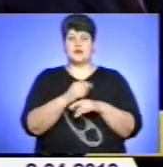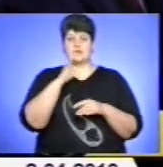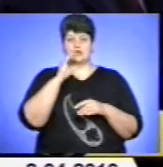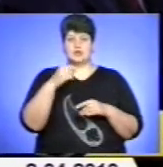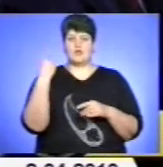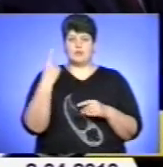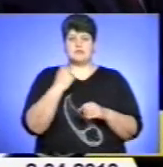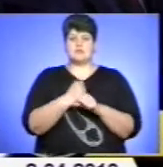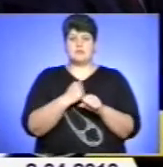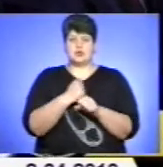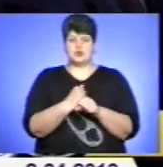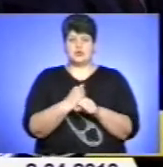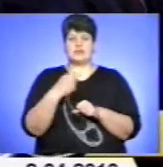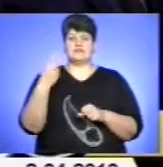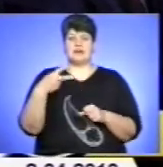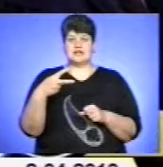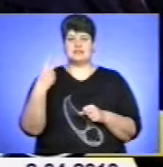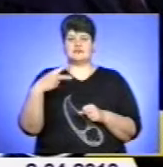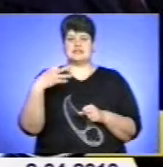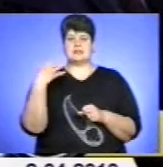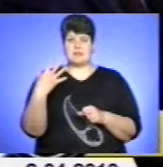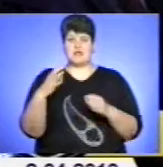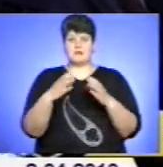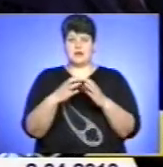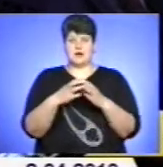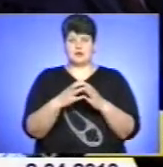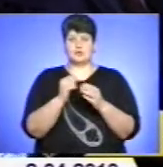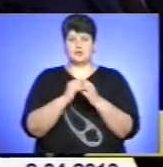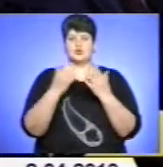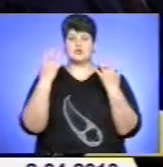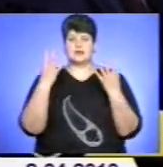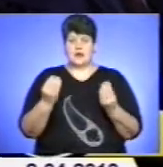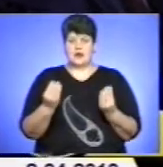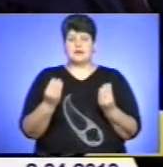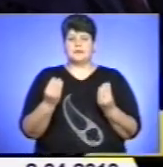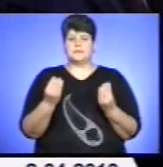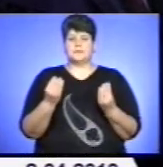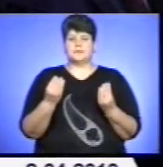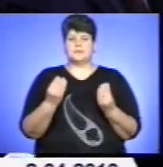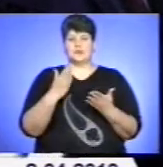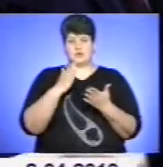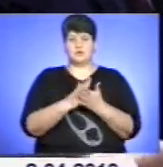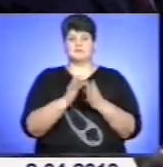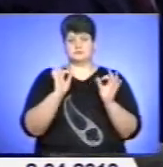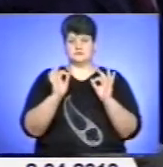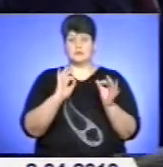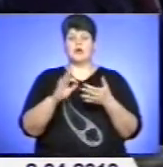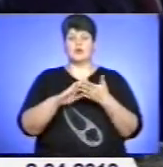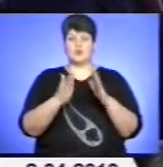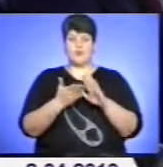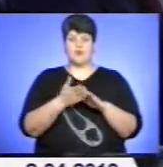20-25 бригад щодня, тому що настали сприятливі умови для